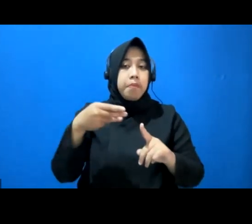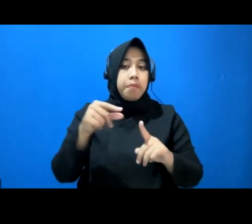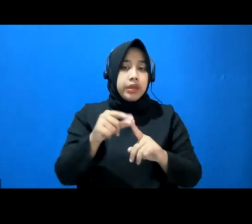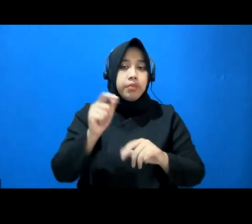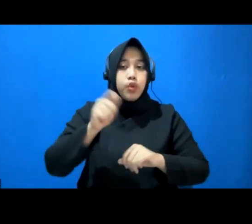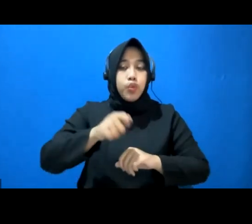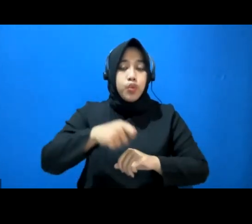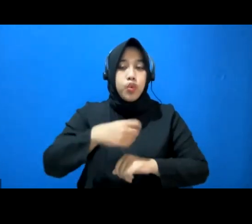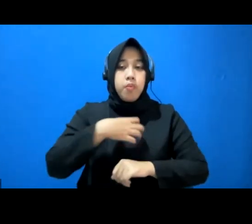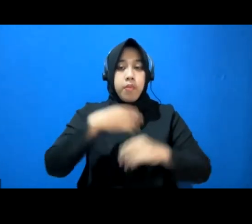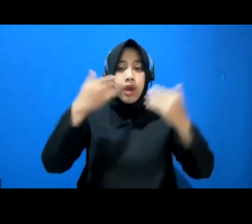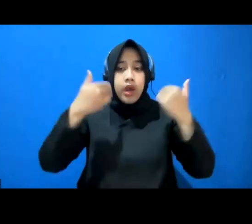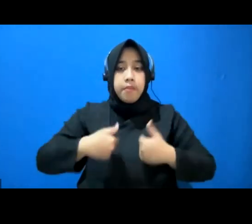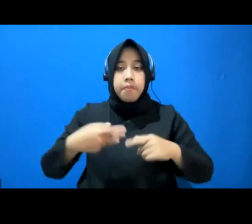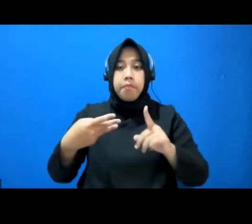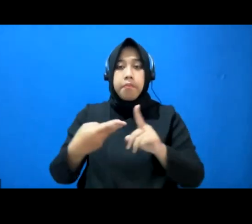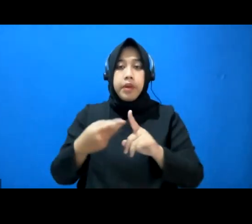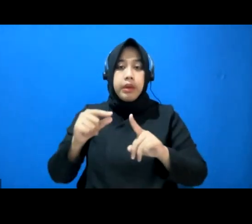BPHN itu